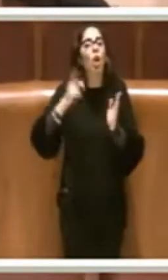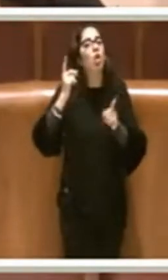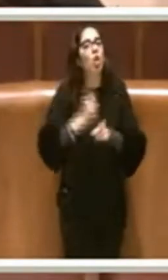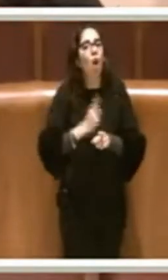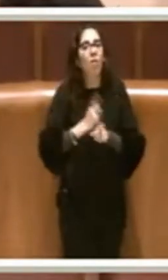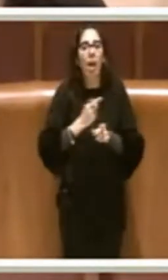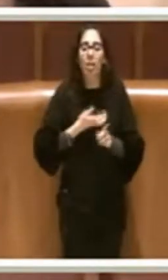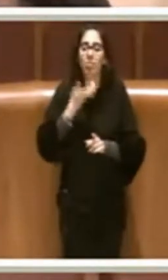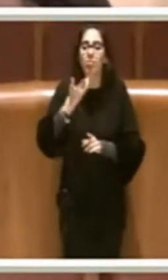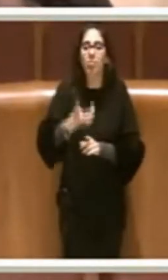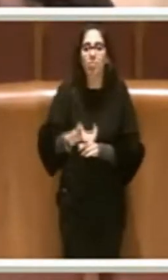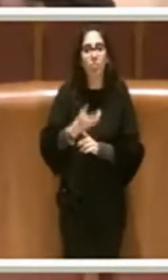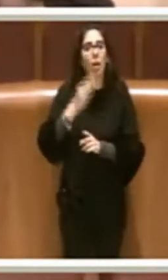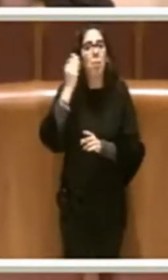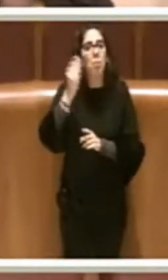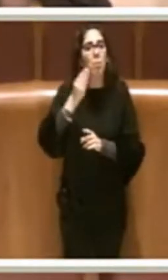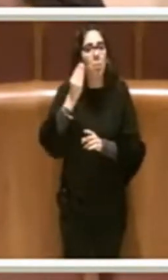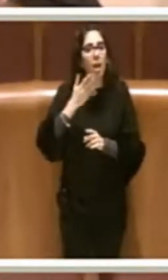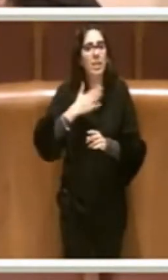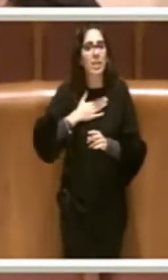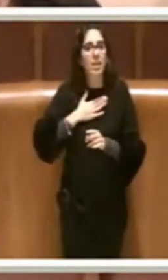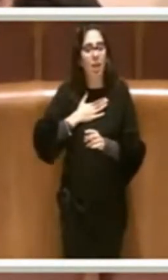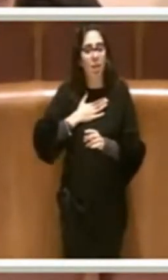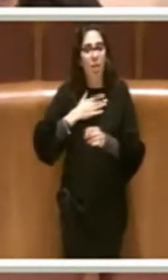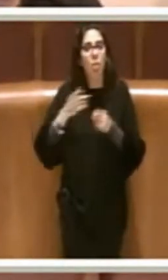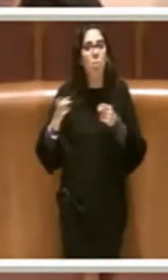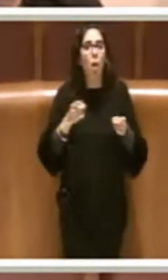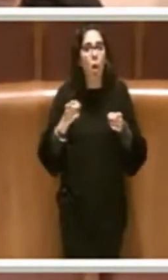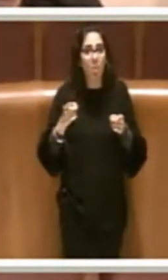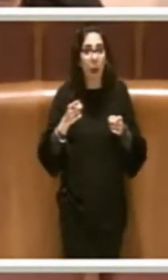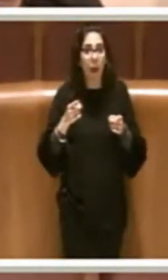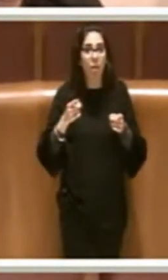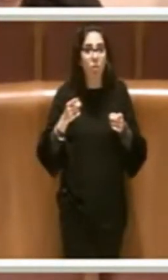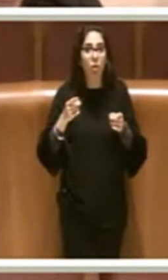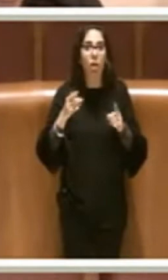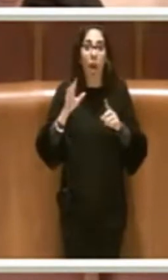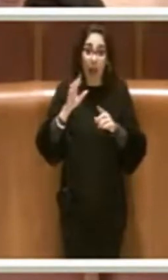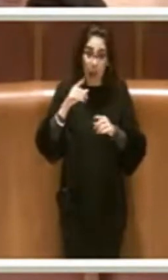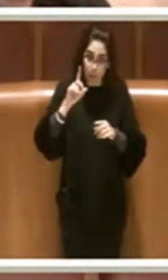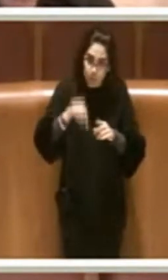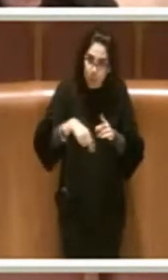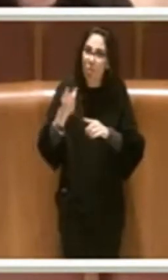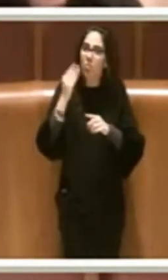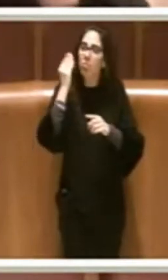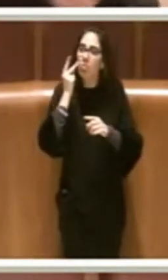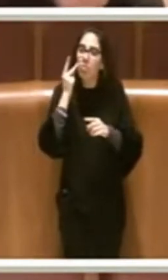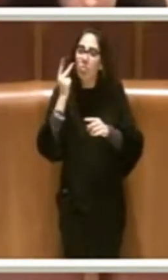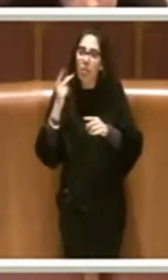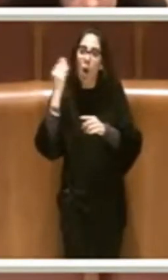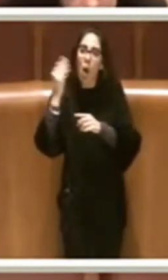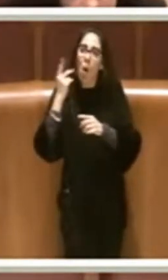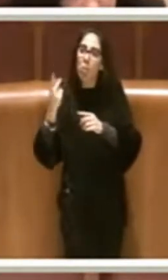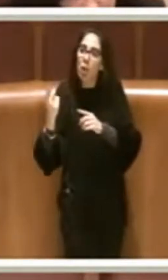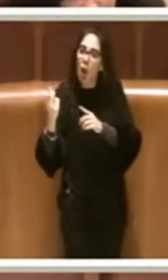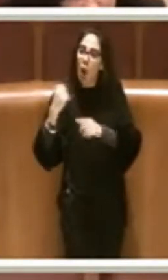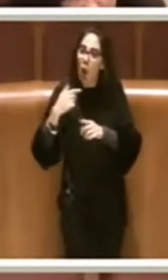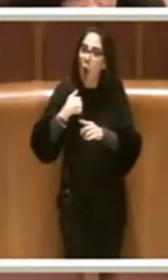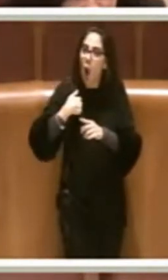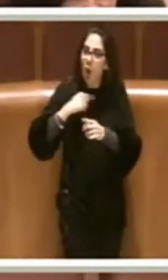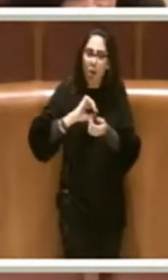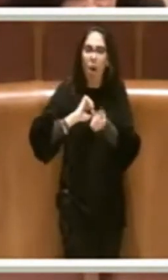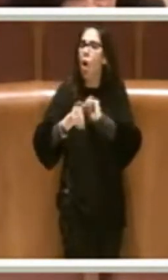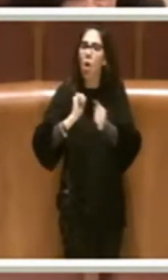esprimere la mia opinione quando è di combattere le opinioni che ritengo a me contrarie, che